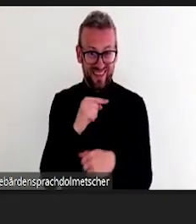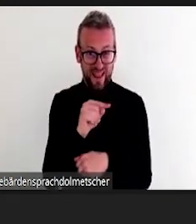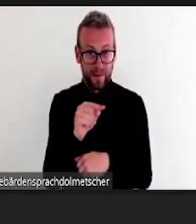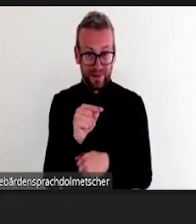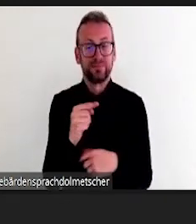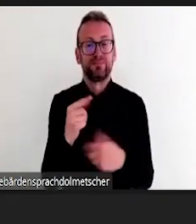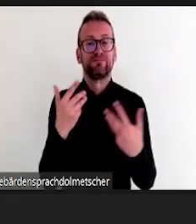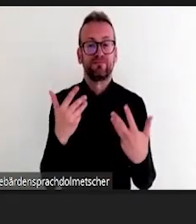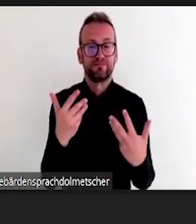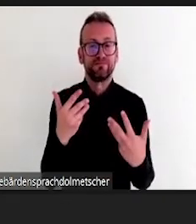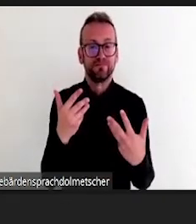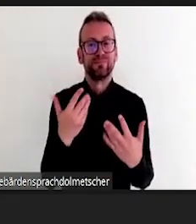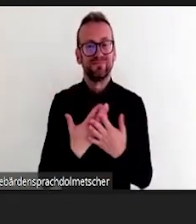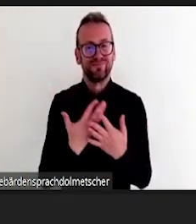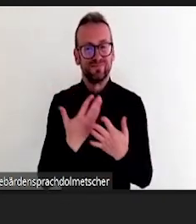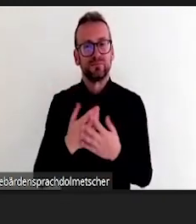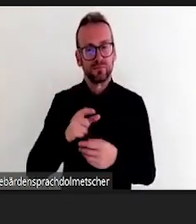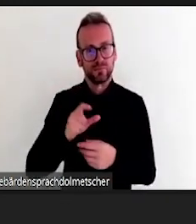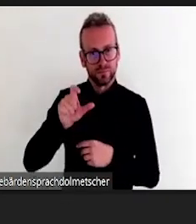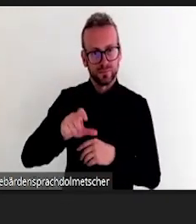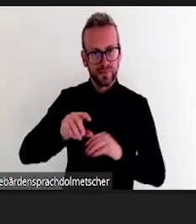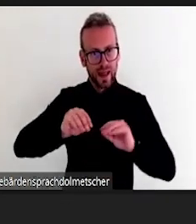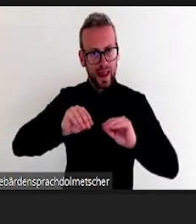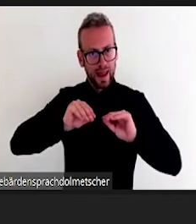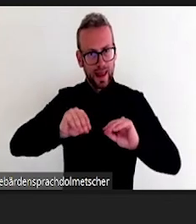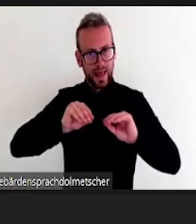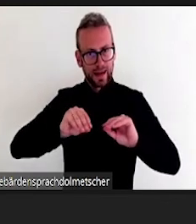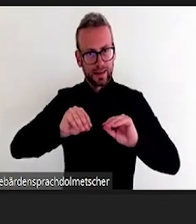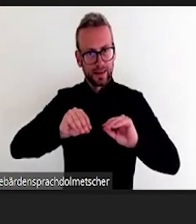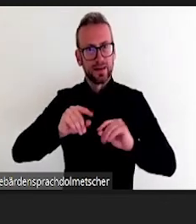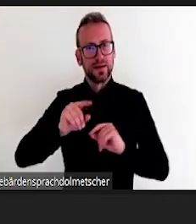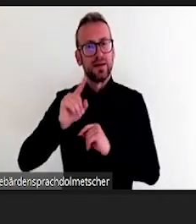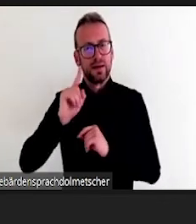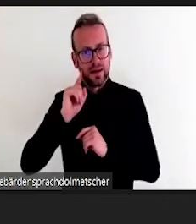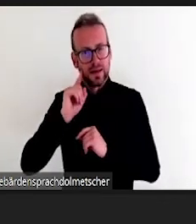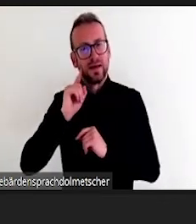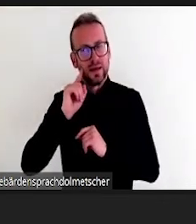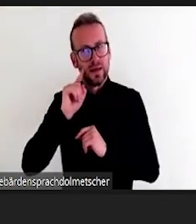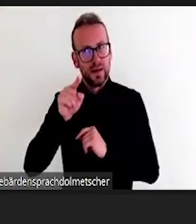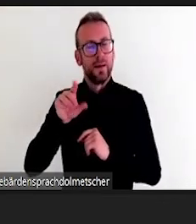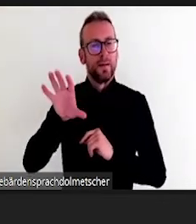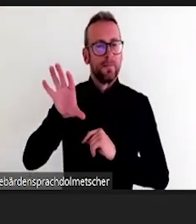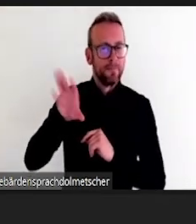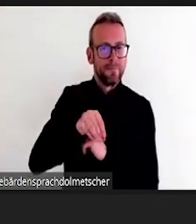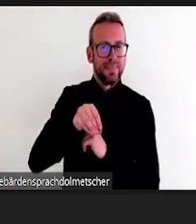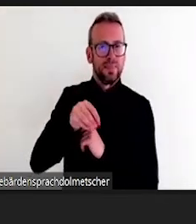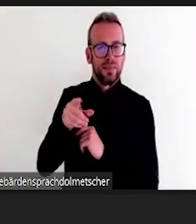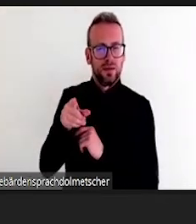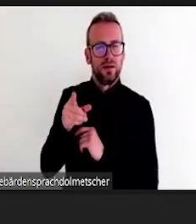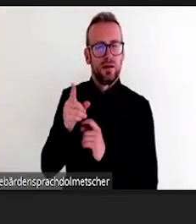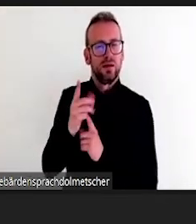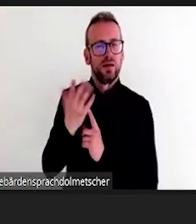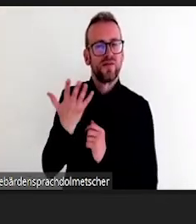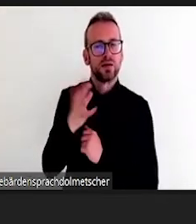sehr, sehr zeitaufwendig. Aber bei mir hat es sich da gelohnt, wo dann eben viel Gruppenarbeit angesagt war.